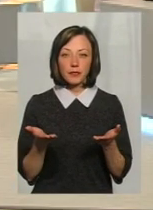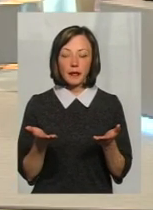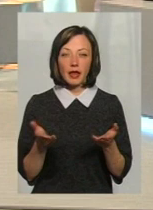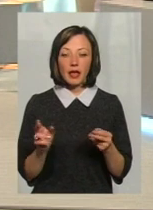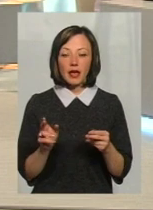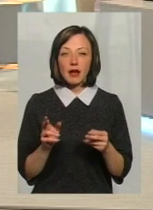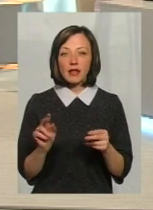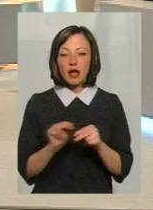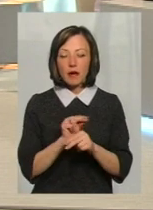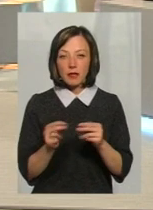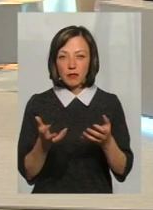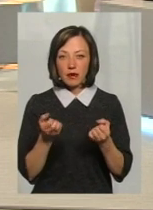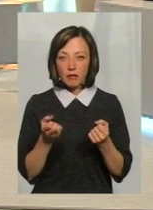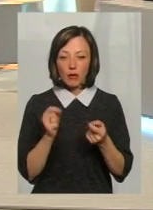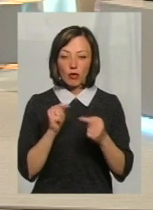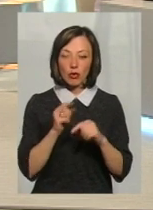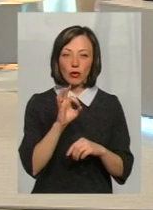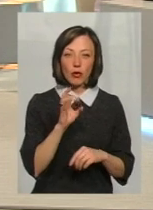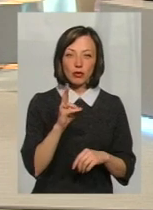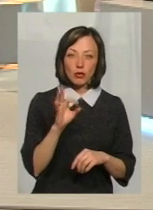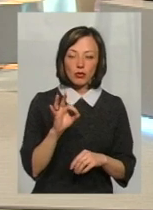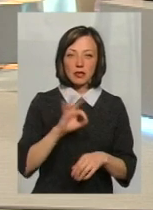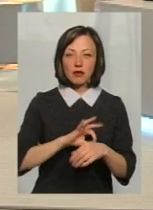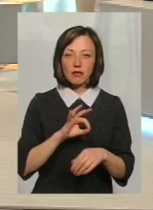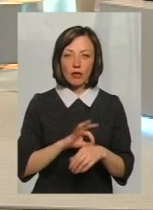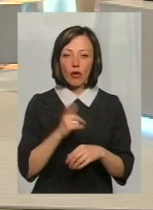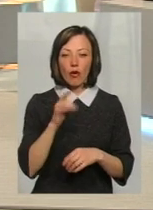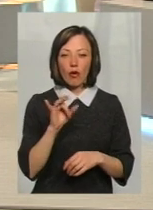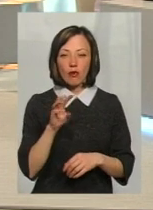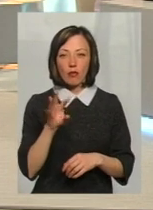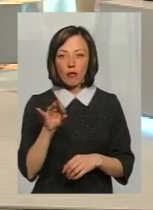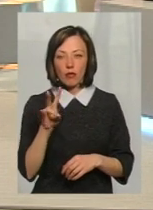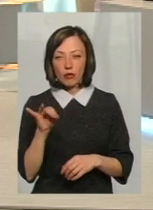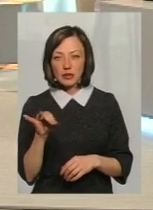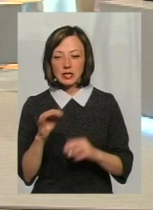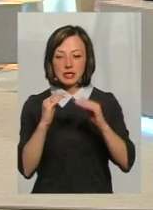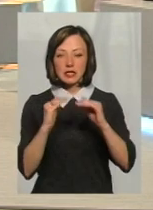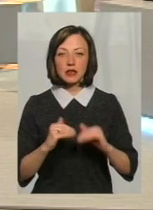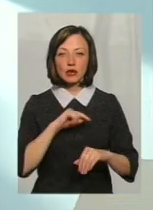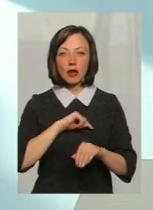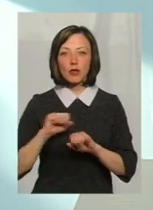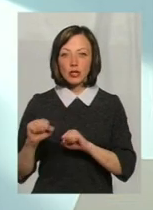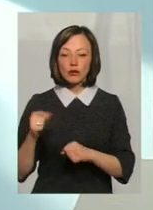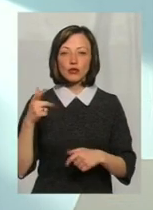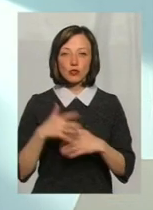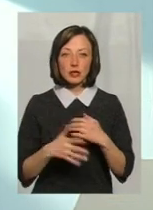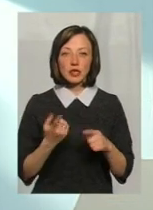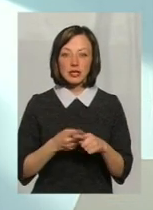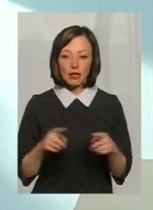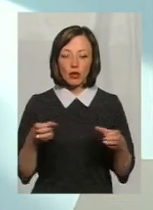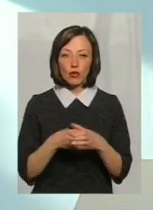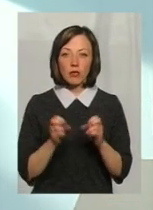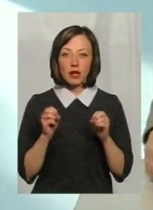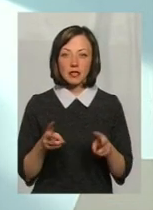терапію приймають проти онкозахворювань, гормональну терапію, яка, тобто, знижує імунітет, зрозуміло, це є група